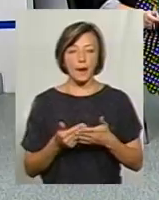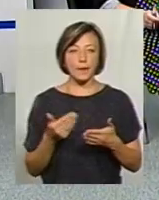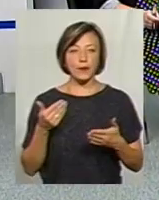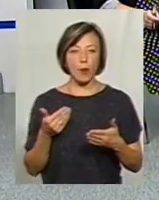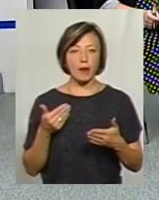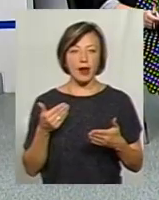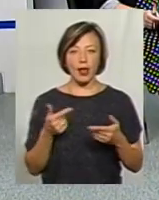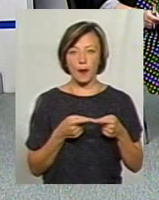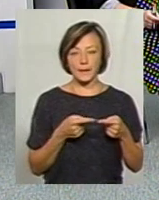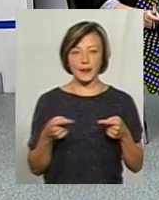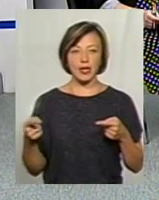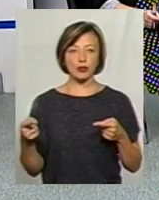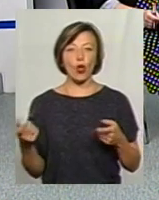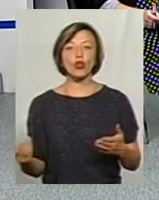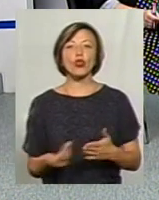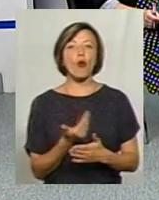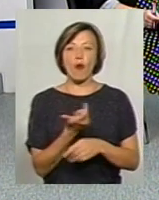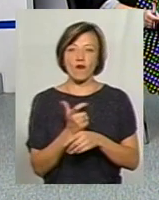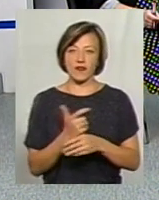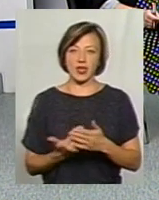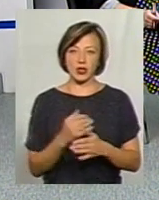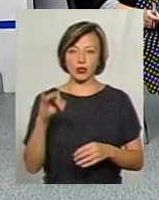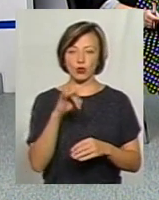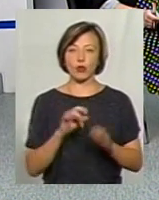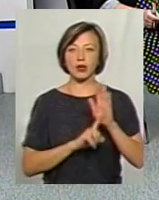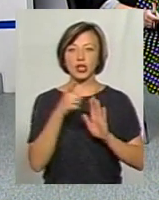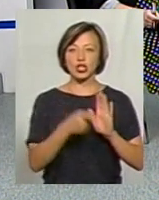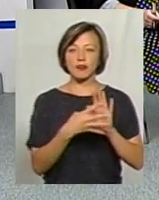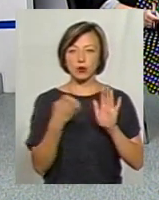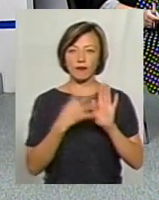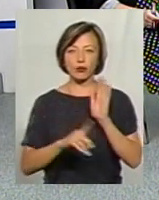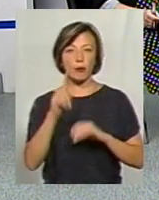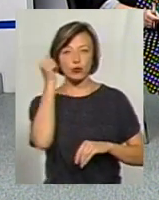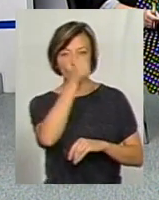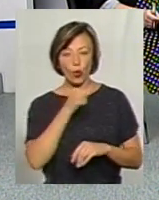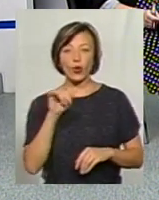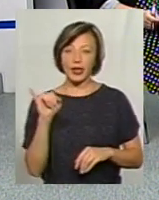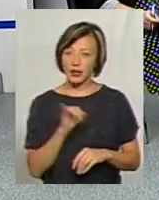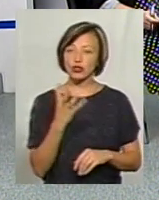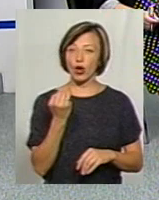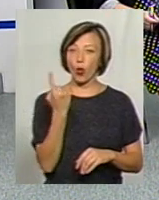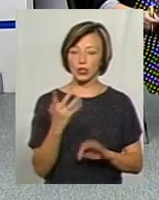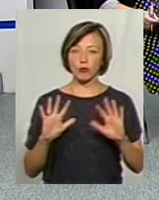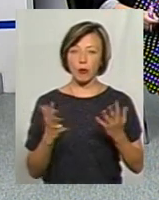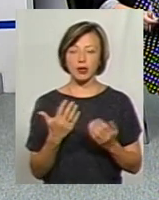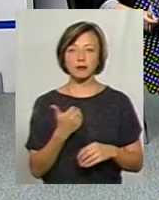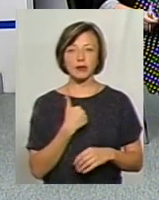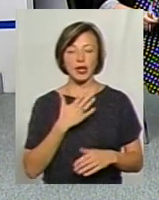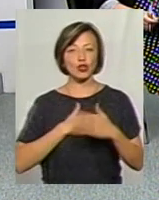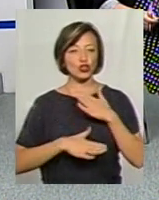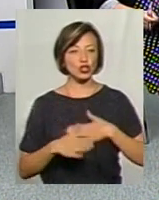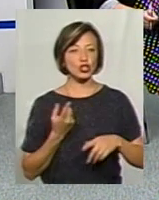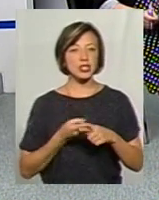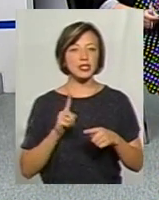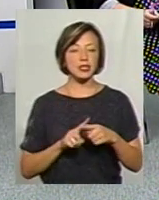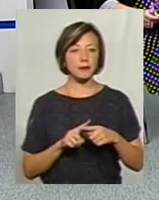періоду новітньої історії, якщо брати з 1991 року. Ну і, власне, ще один момент, який мене тішить, це